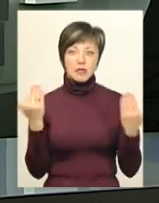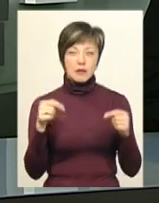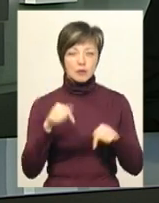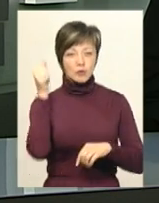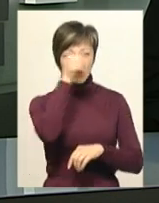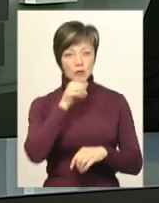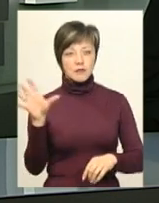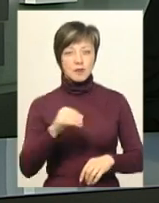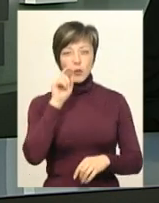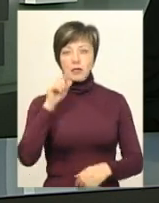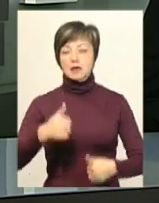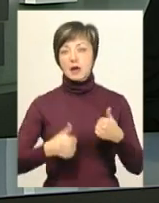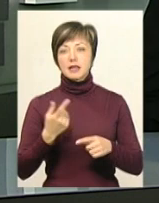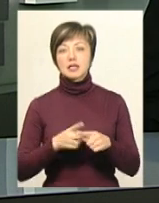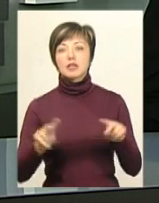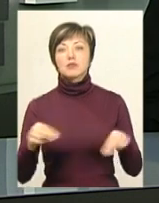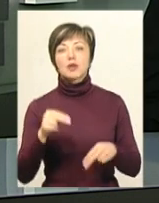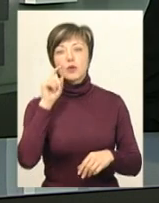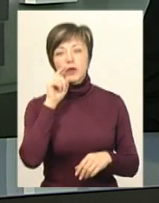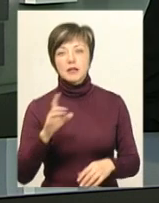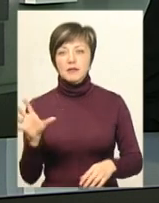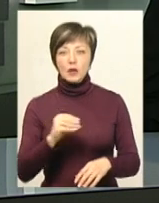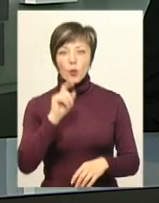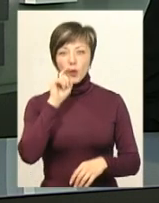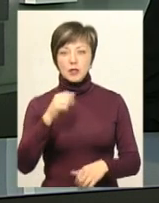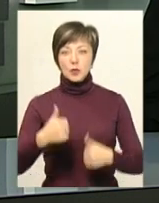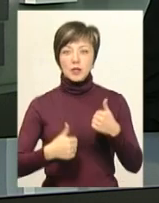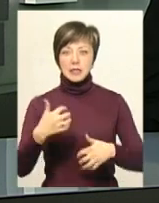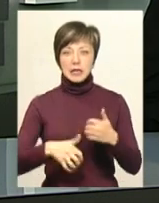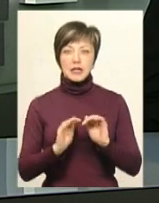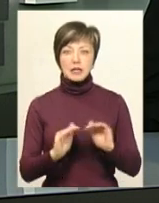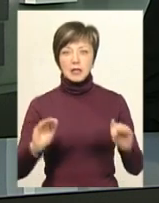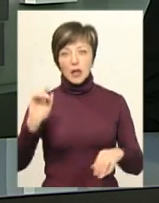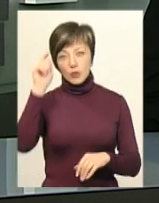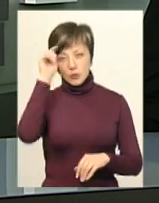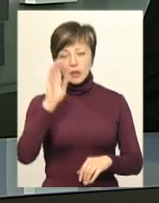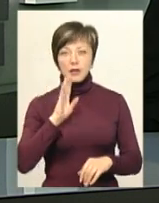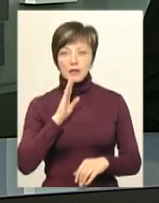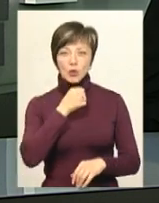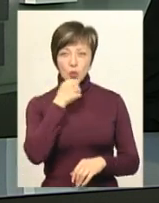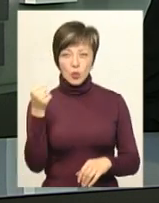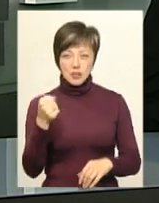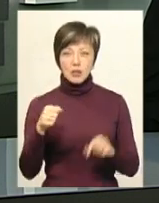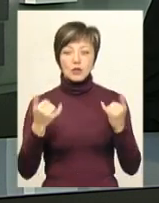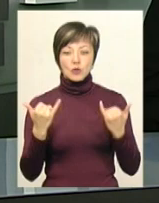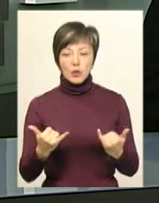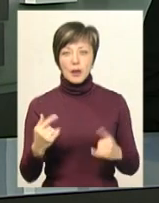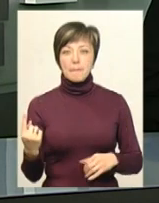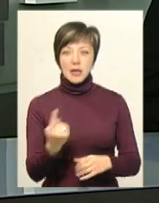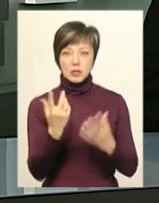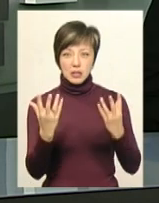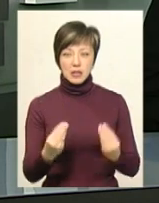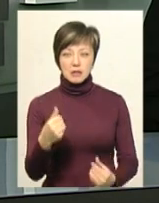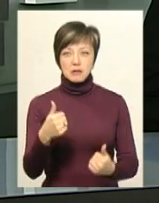цьому році всеукраїнські змагання. Це чемпіонат України та всеукраїнський турнір серед дітей, юнаків, юніорів та дорослих. Сьогодні – перший день